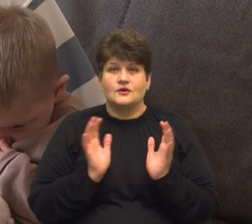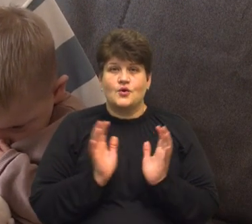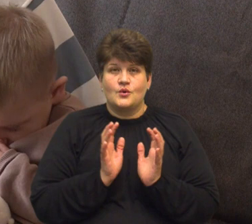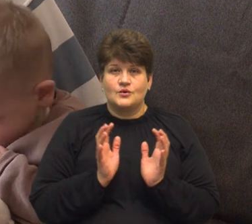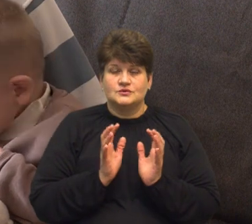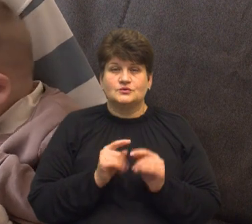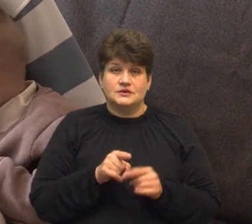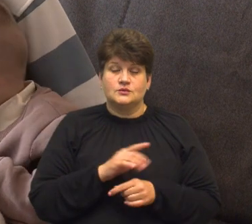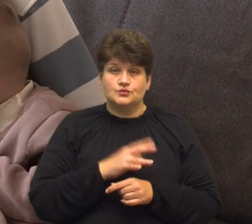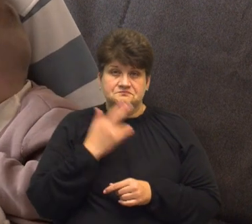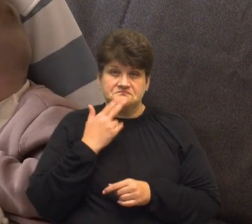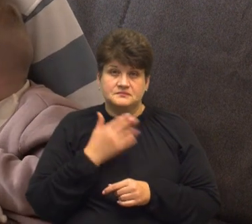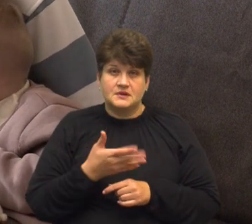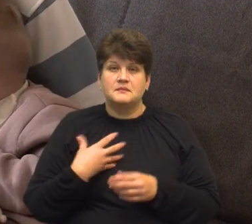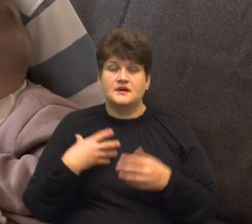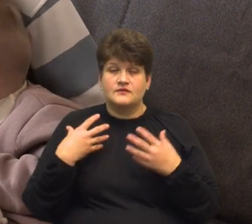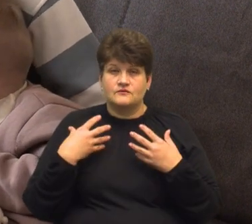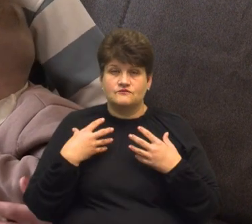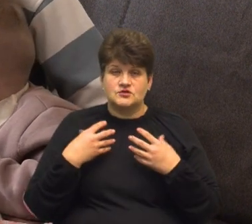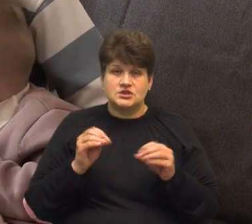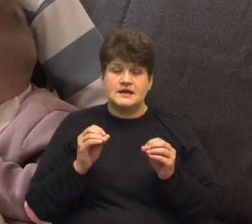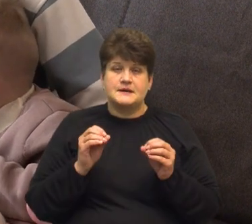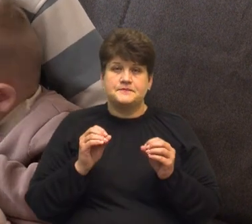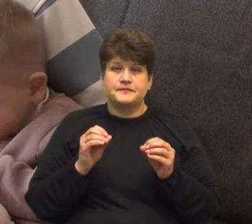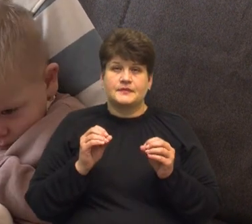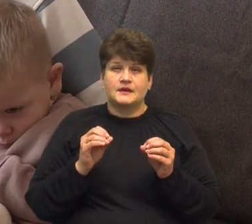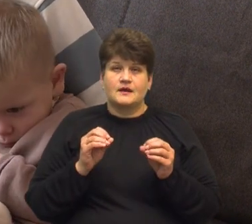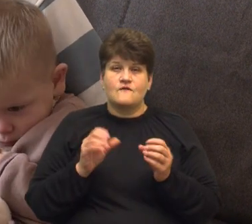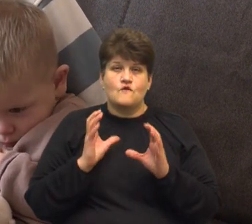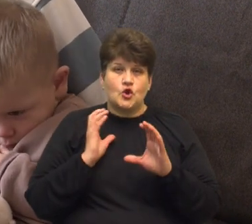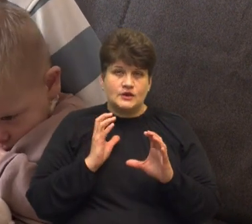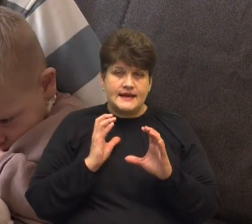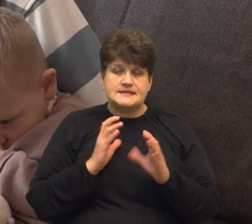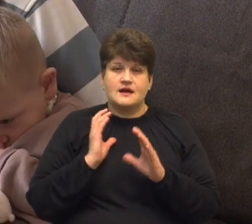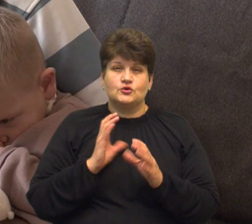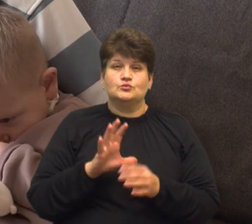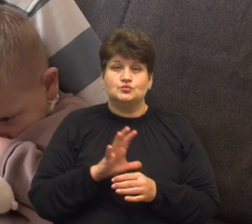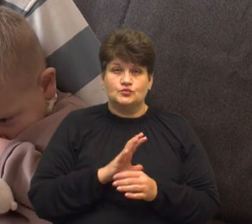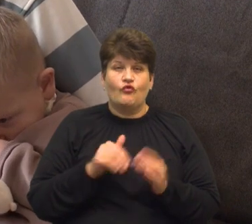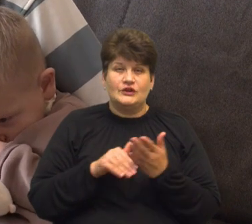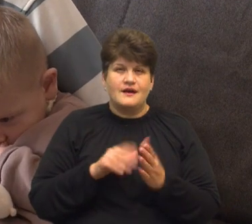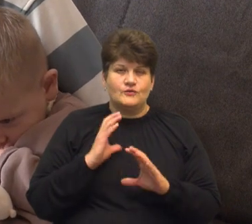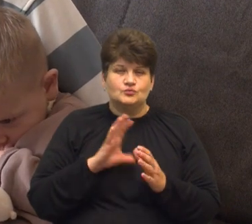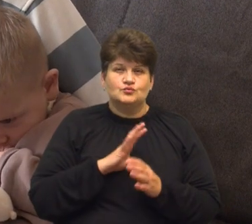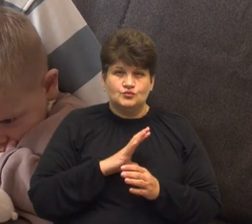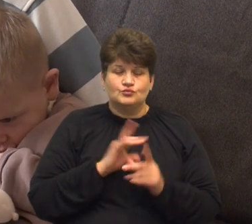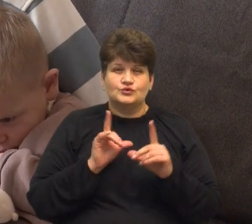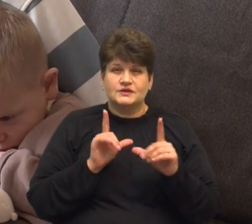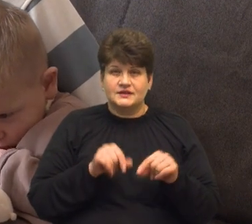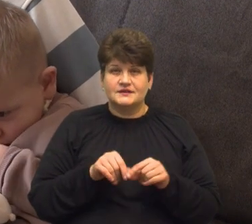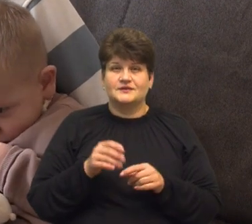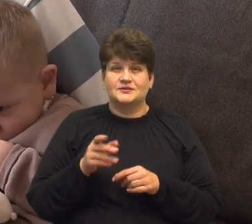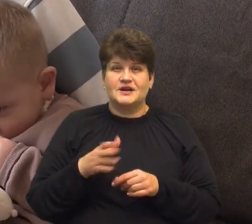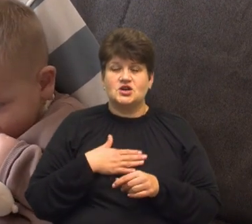в них звичай був. І ми вже колись сіли в волонтерський автобус, коли ми вже поїхали, водій сказав, ну, винаш ян